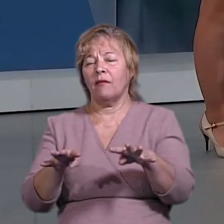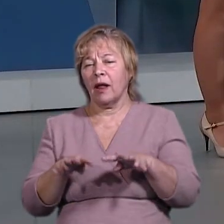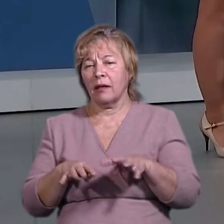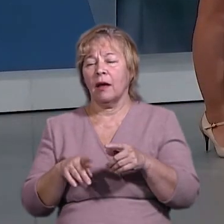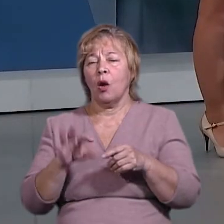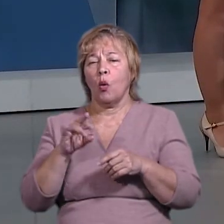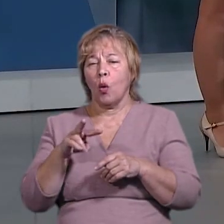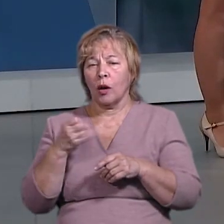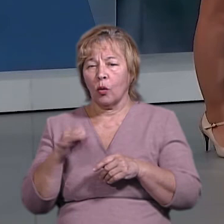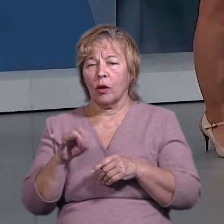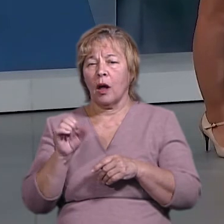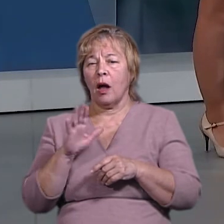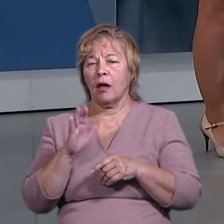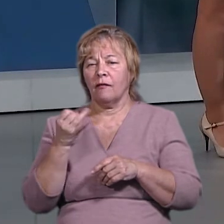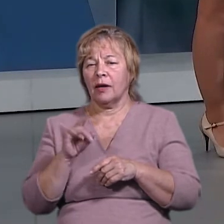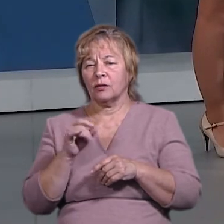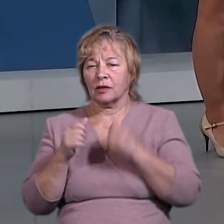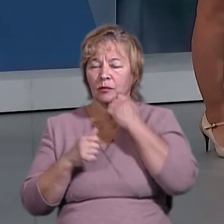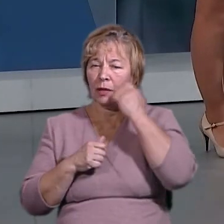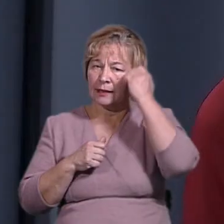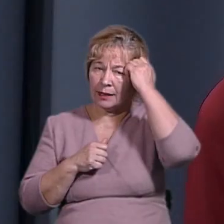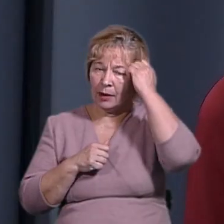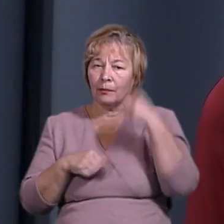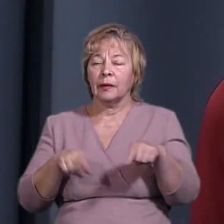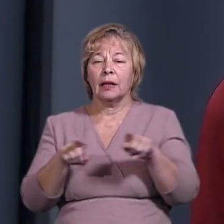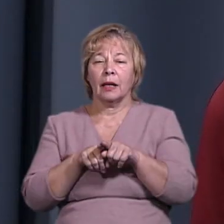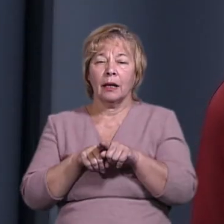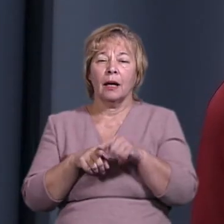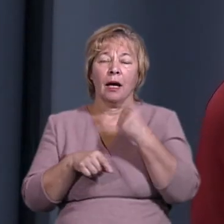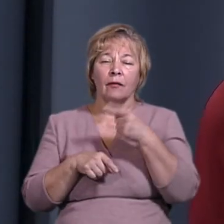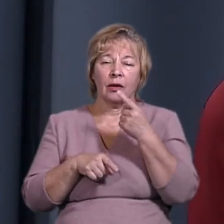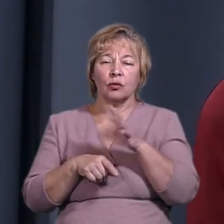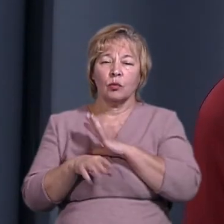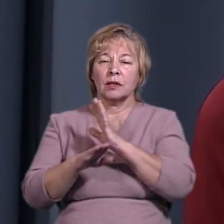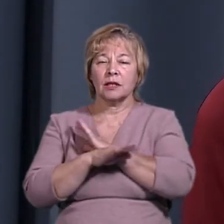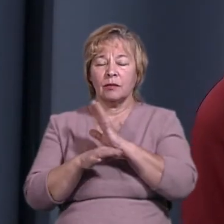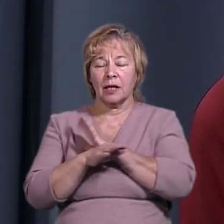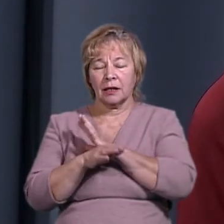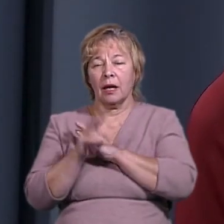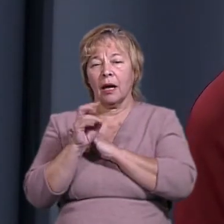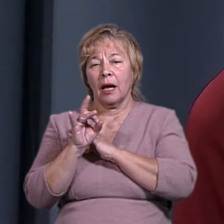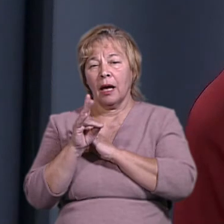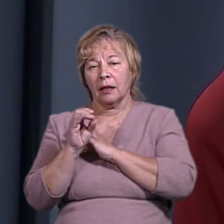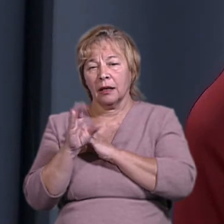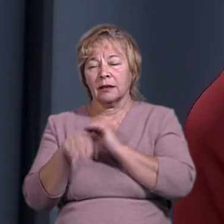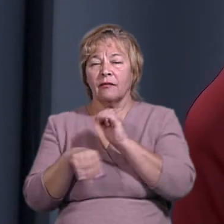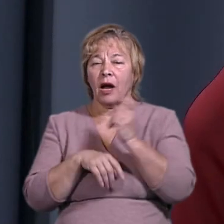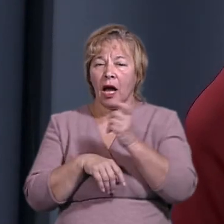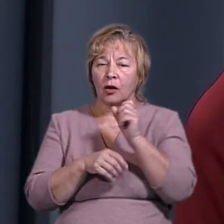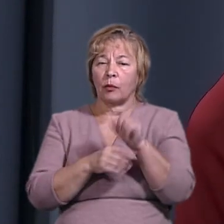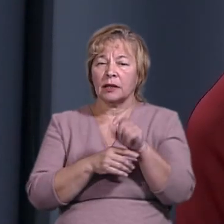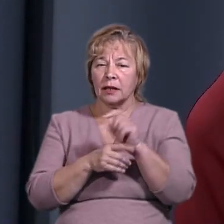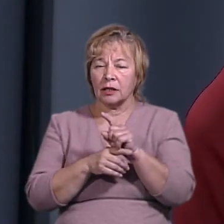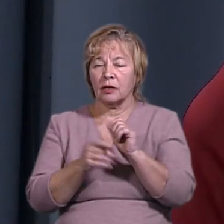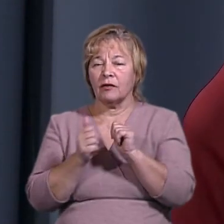Айвазовською. Дякую. Нагадаю, після смерті міського голови Геннадія Кернеса у Харкові призначили